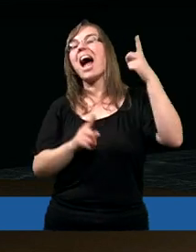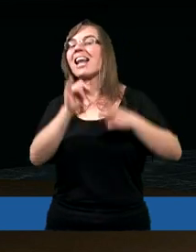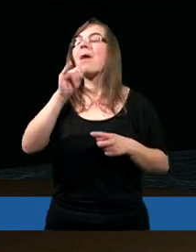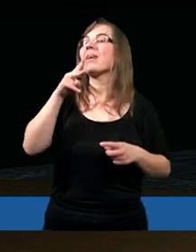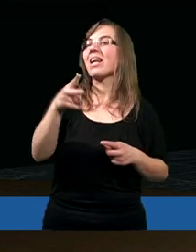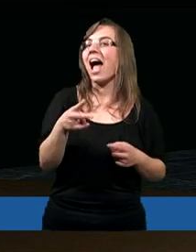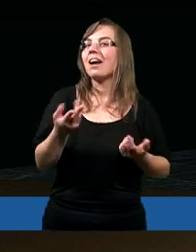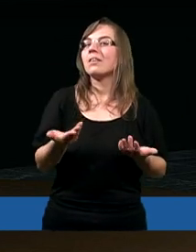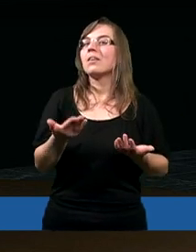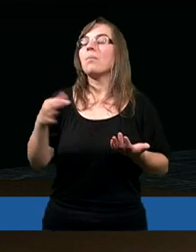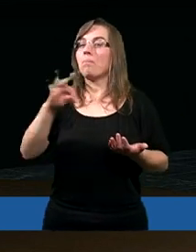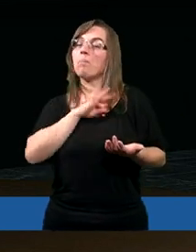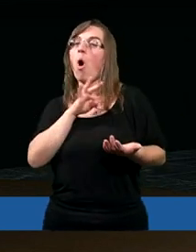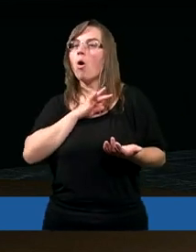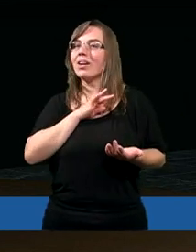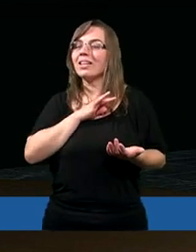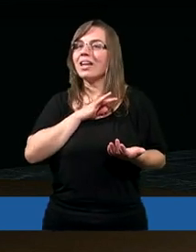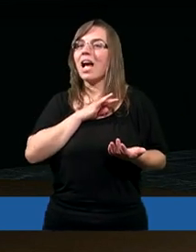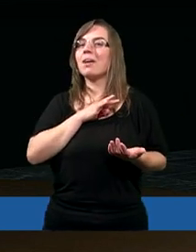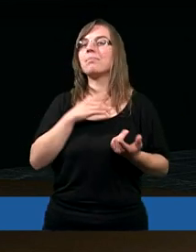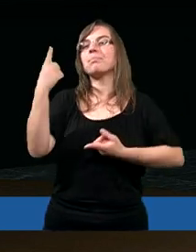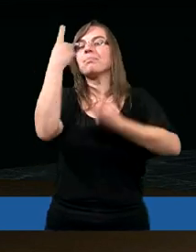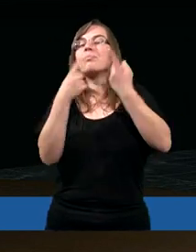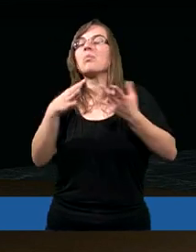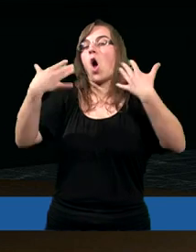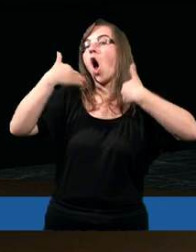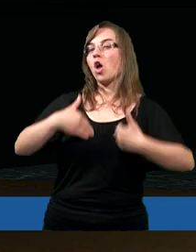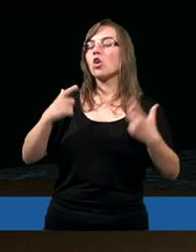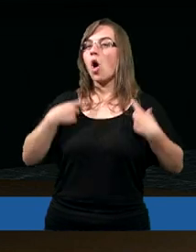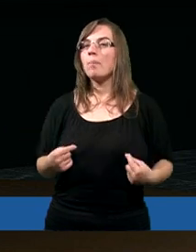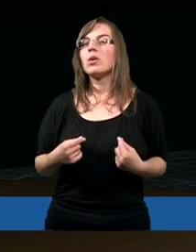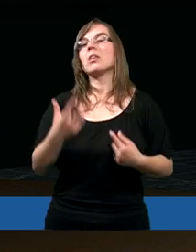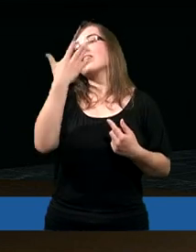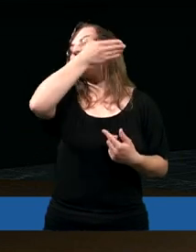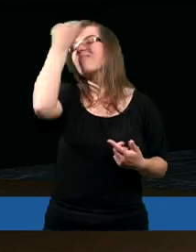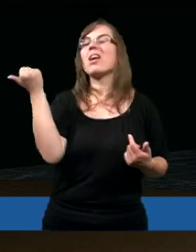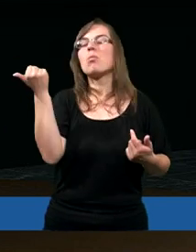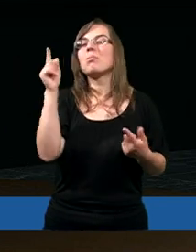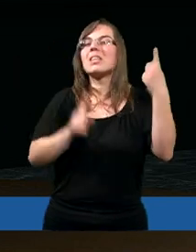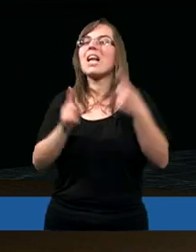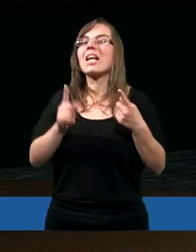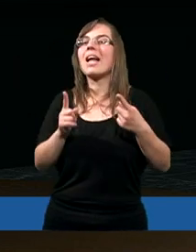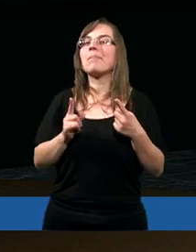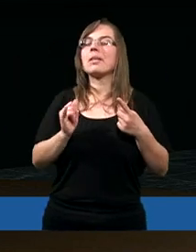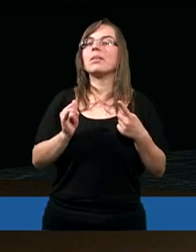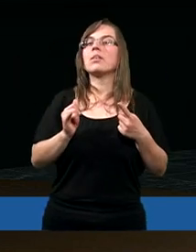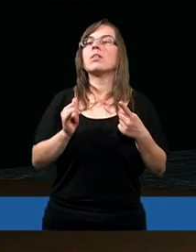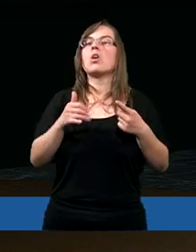to jednak moja skłonności i moja słabość nie potrafiły